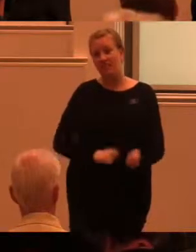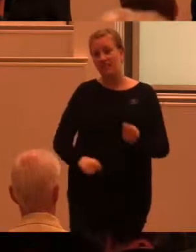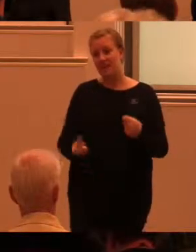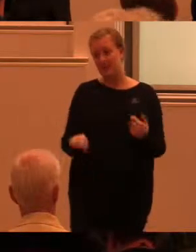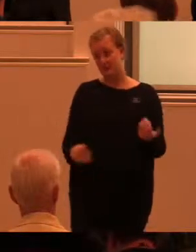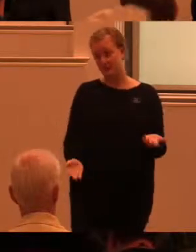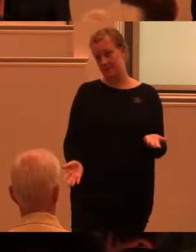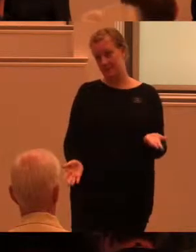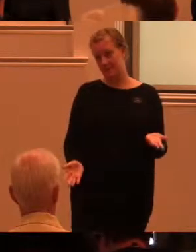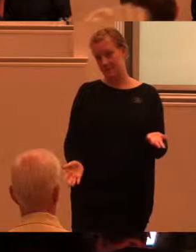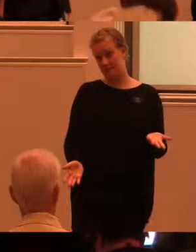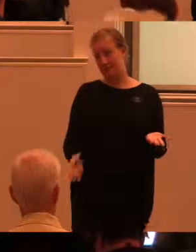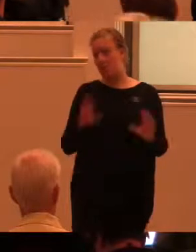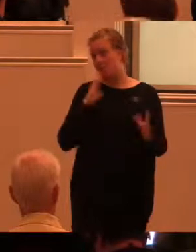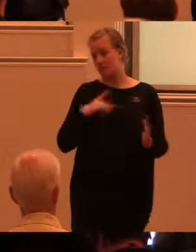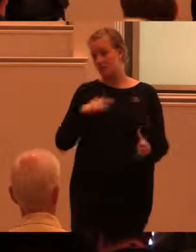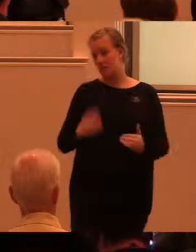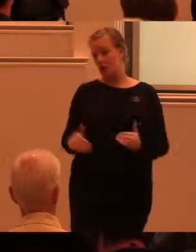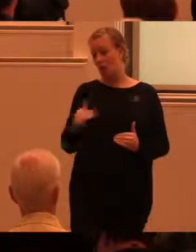Så det behövdes inte så mycket nominellt.